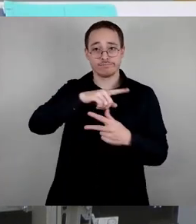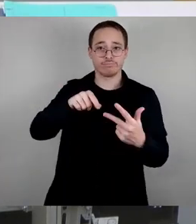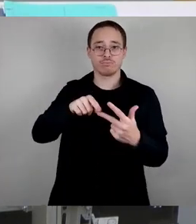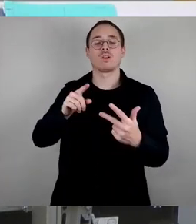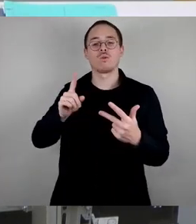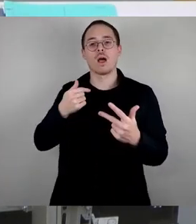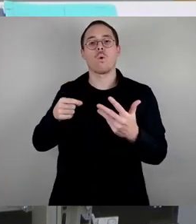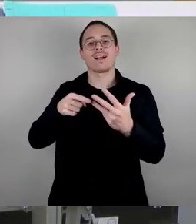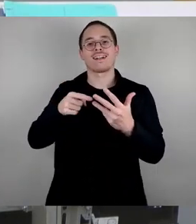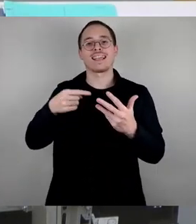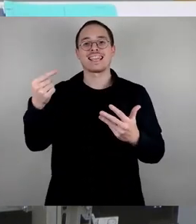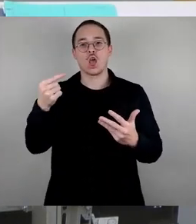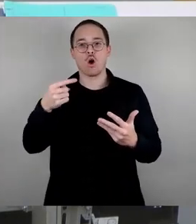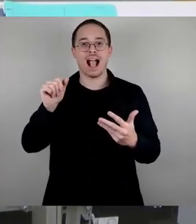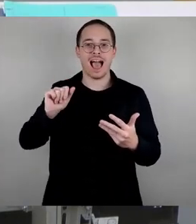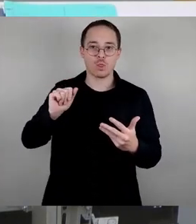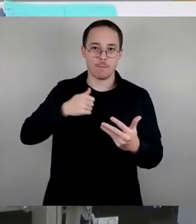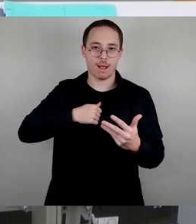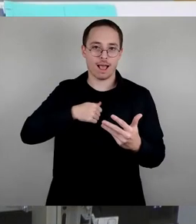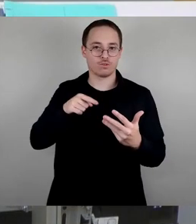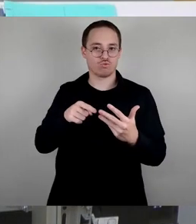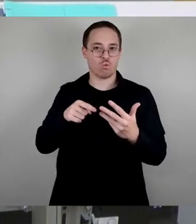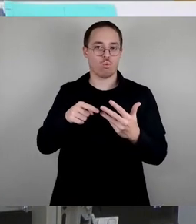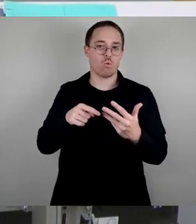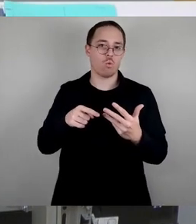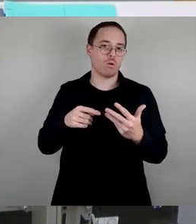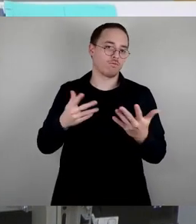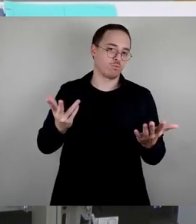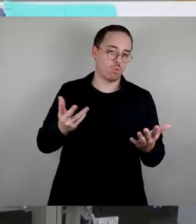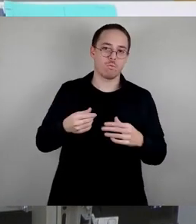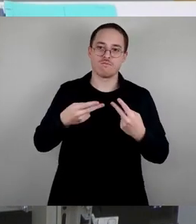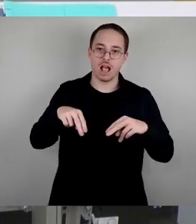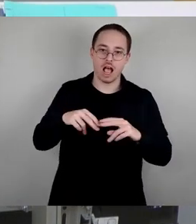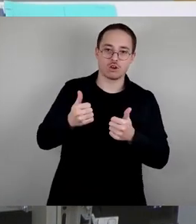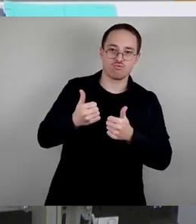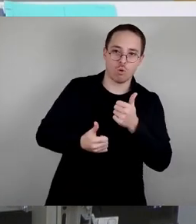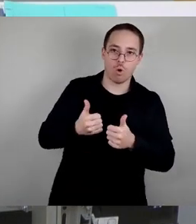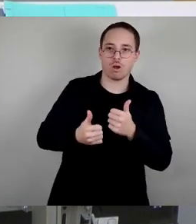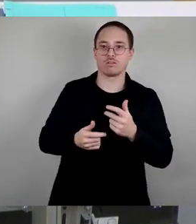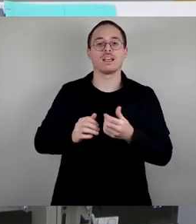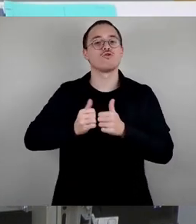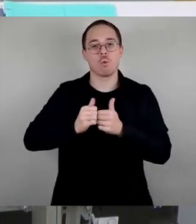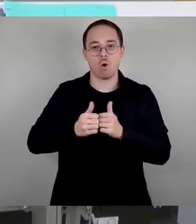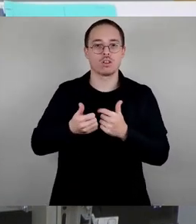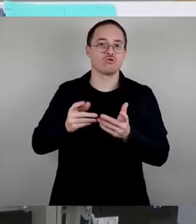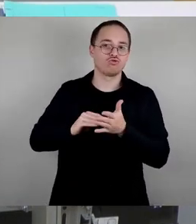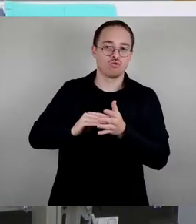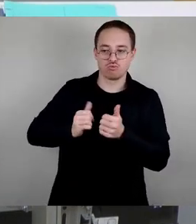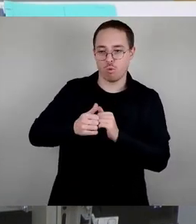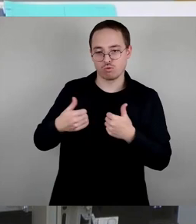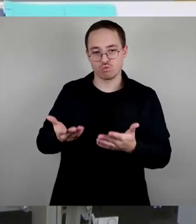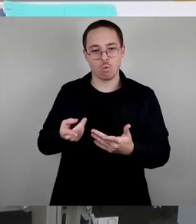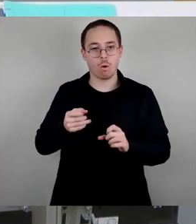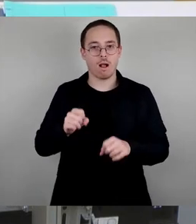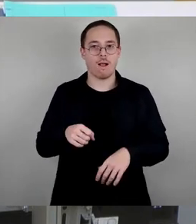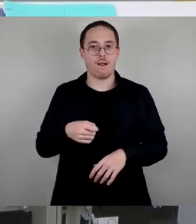Bedingungen für Freizeit, Vereins-, Gesundheits- und Schulsport in Dresden maßgeblich verbessert worden. Und trotzdem verzeichnet Dresden immer